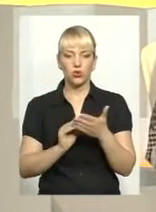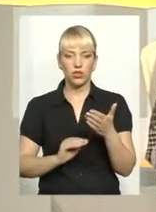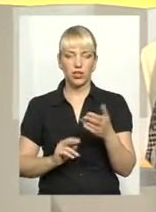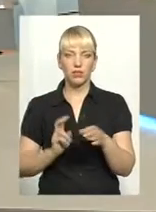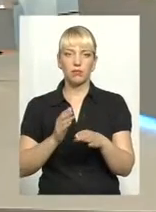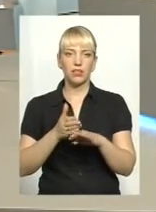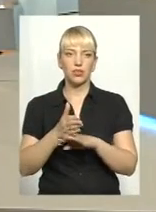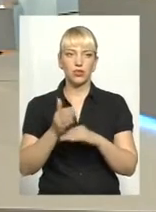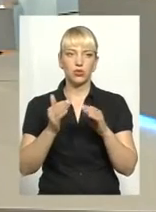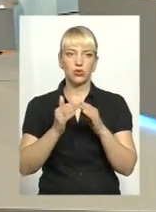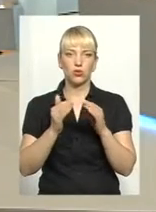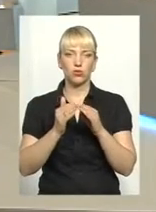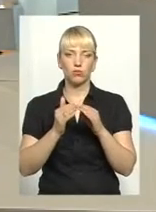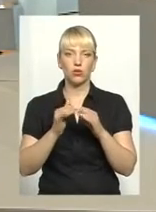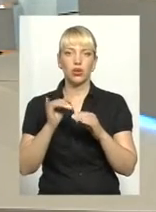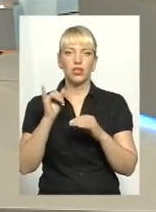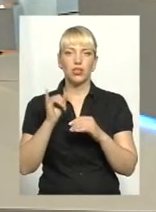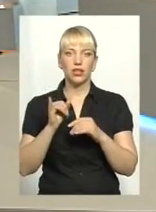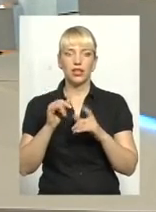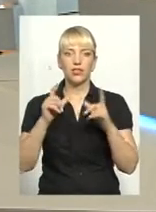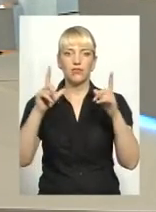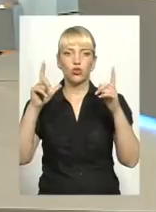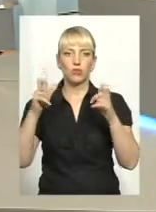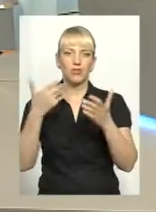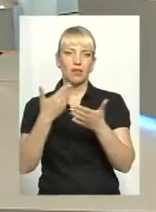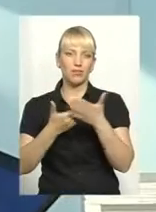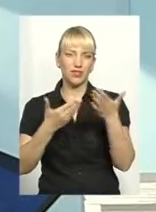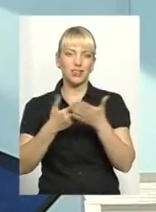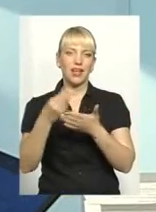додому і сфотографуєте, умовно кажучи, картину,